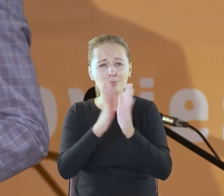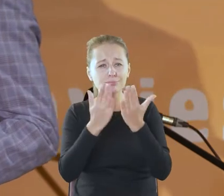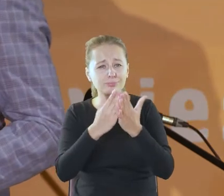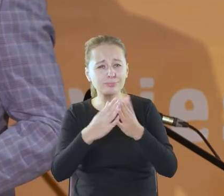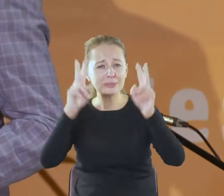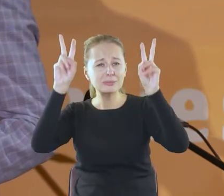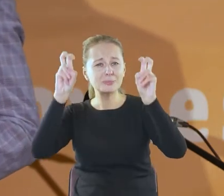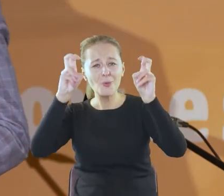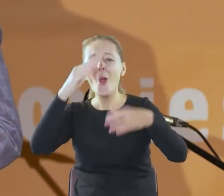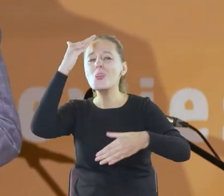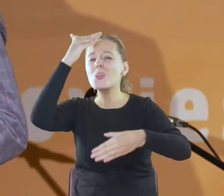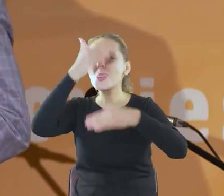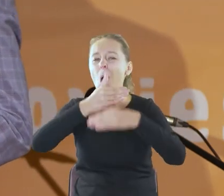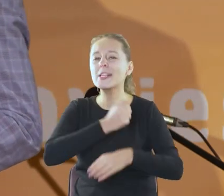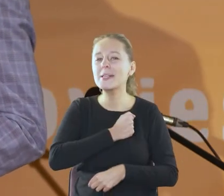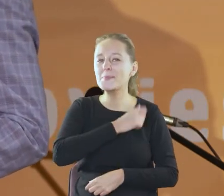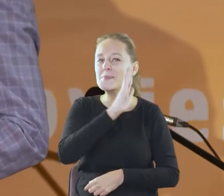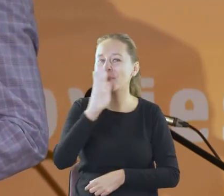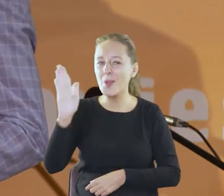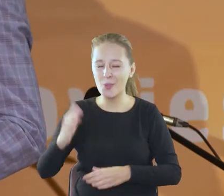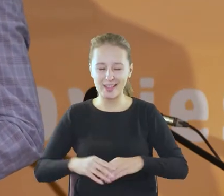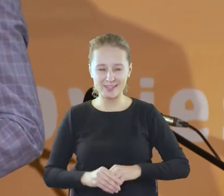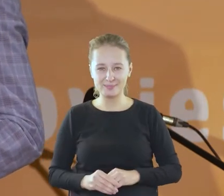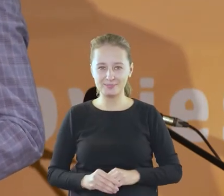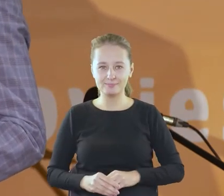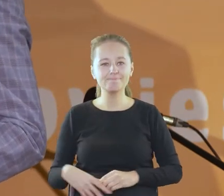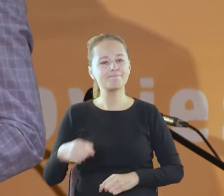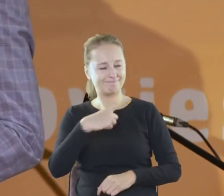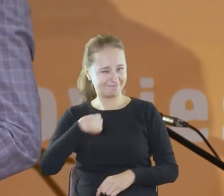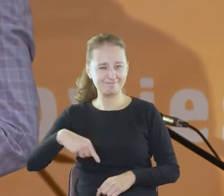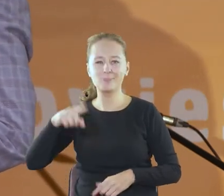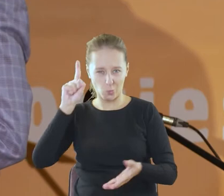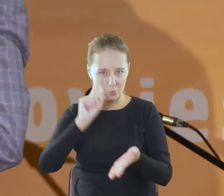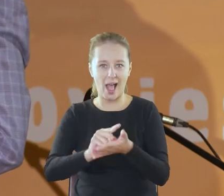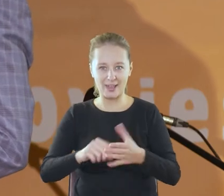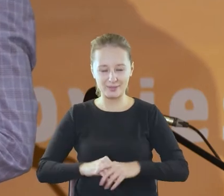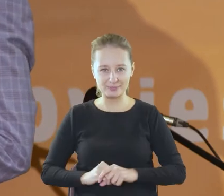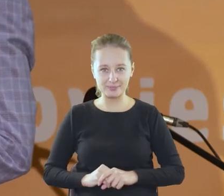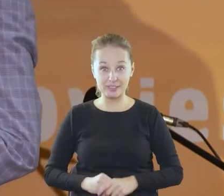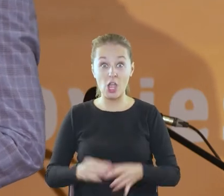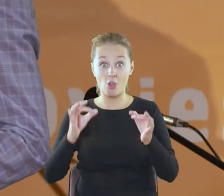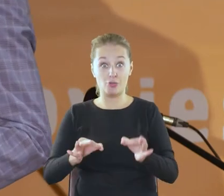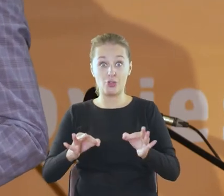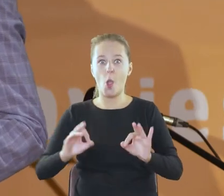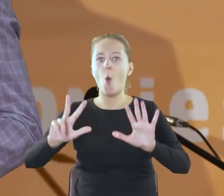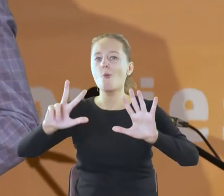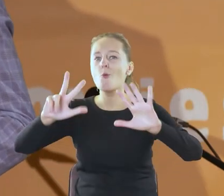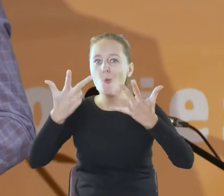Noc bibliotek i to się nam powodzi. Dzisiaj po raz ósmy